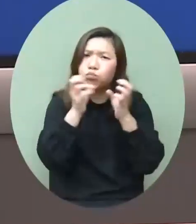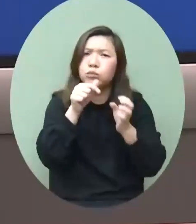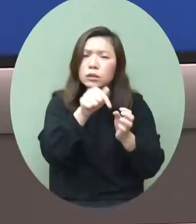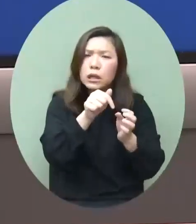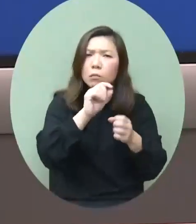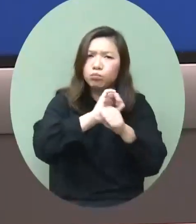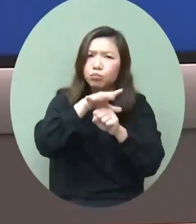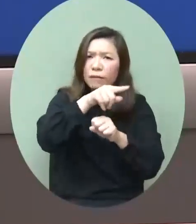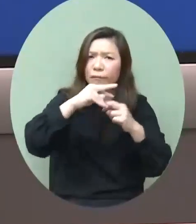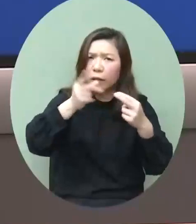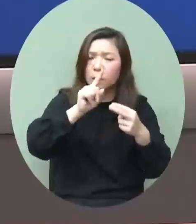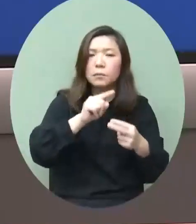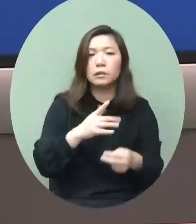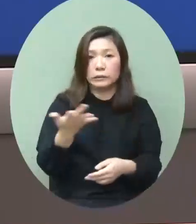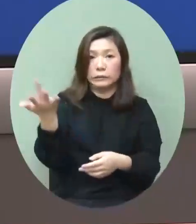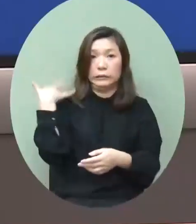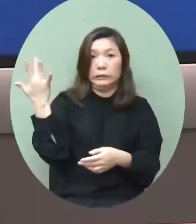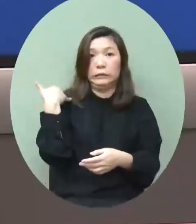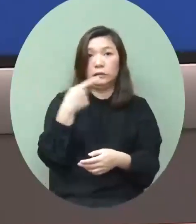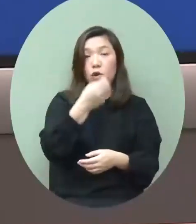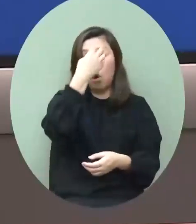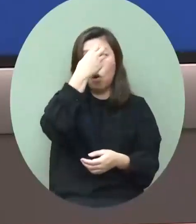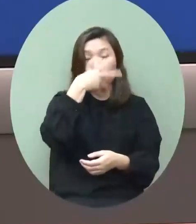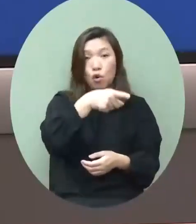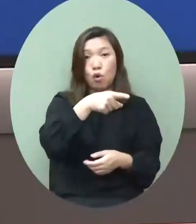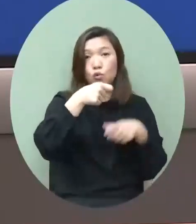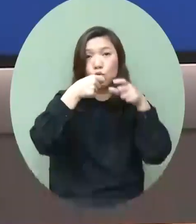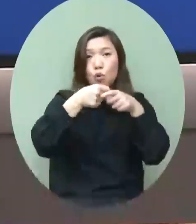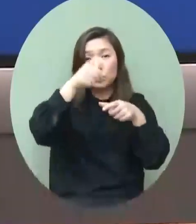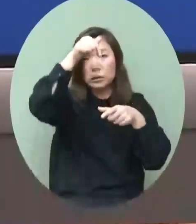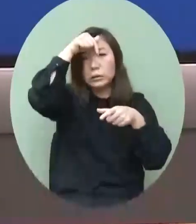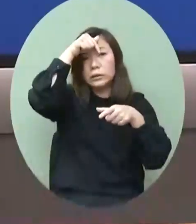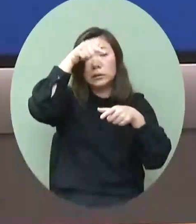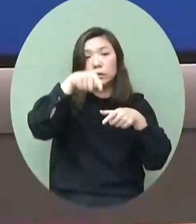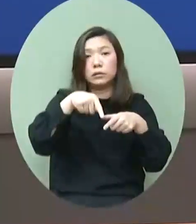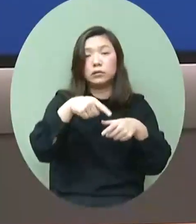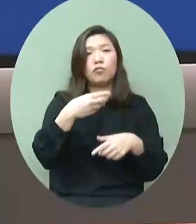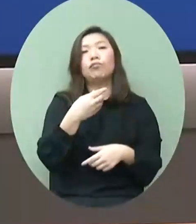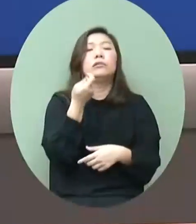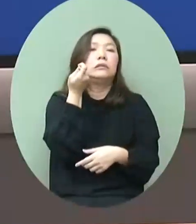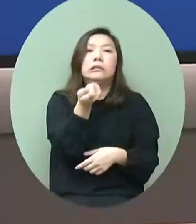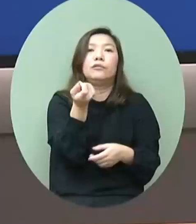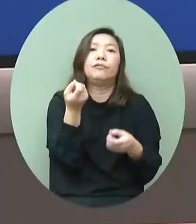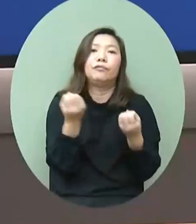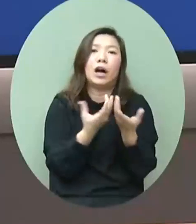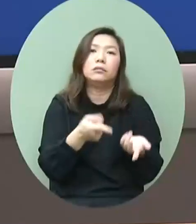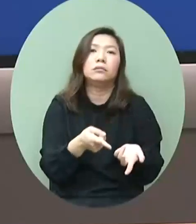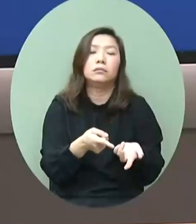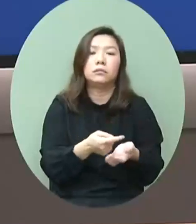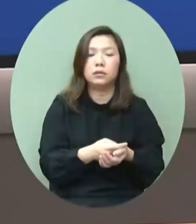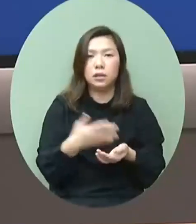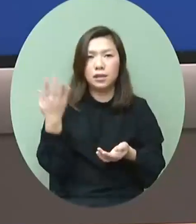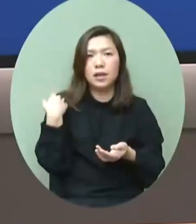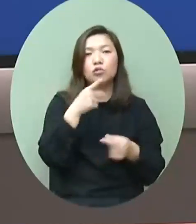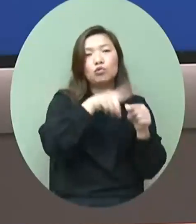這幾方面恐怕以前在我們的香港公共醫療系統是比較少出現的一般